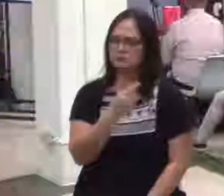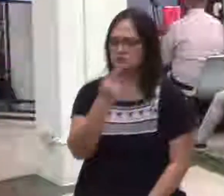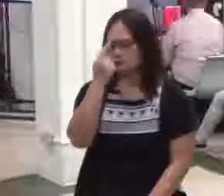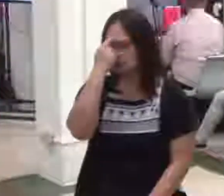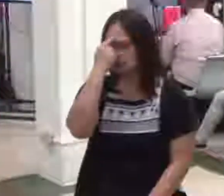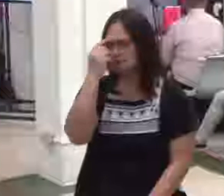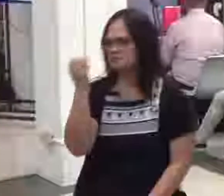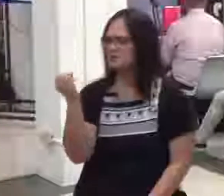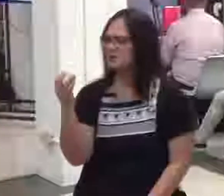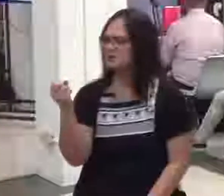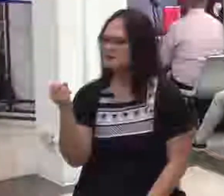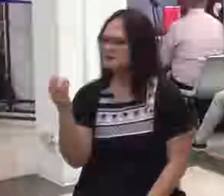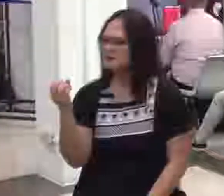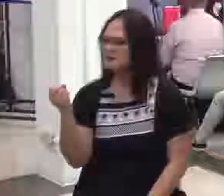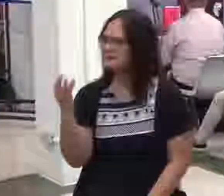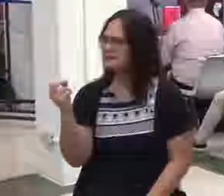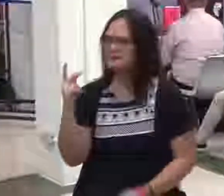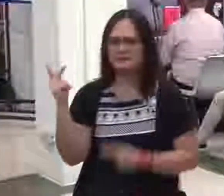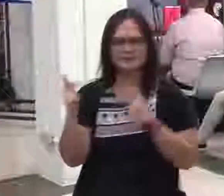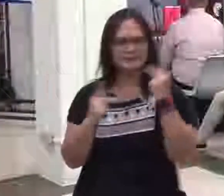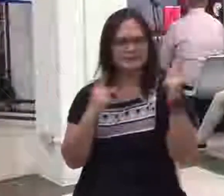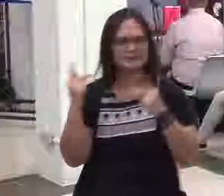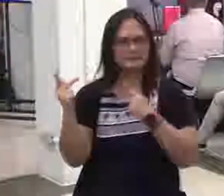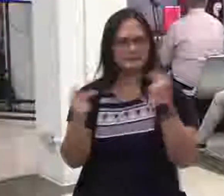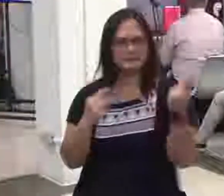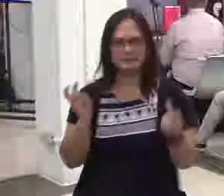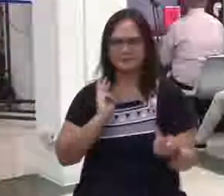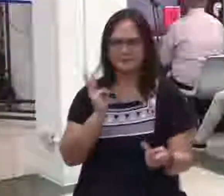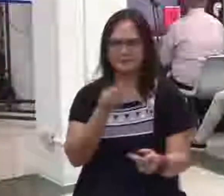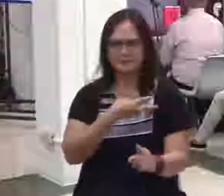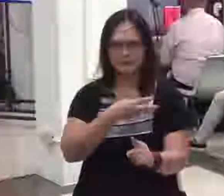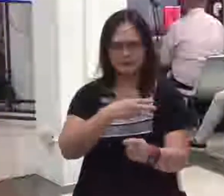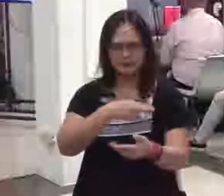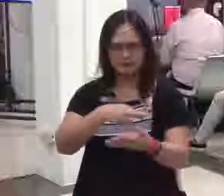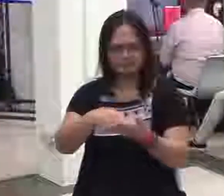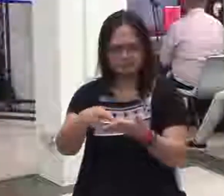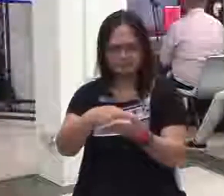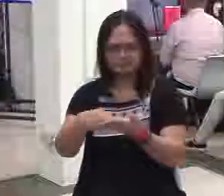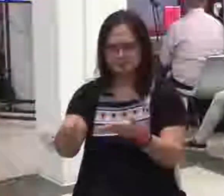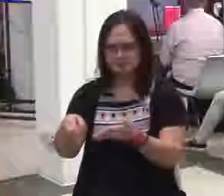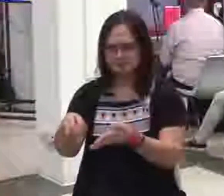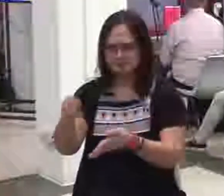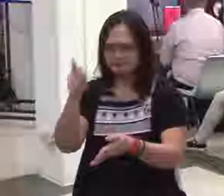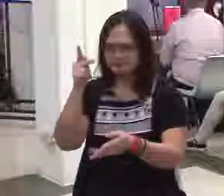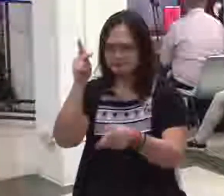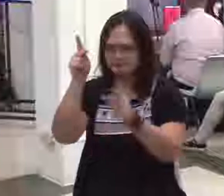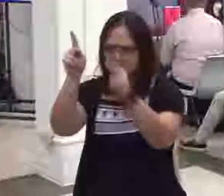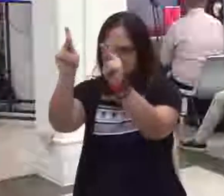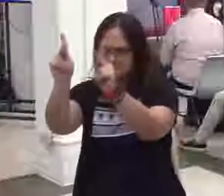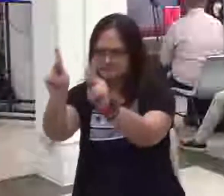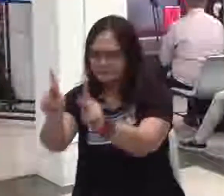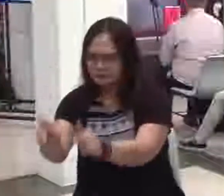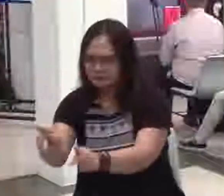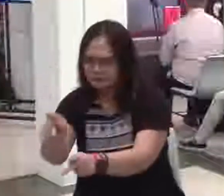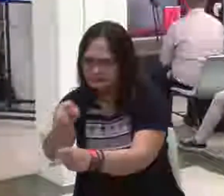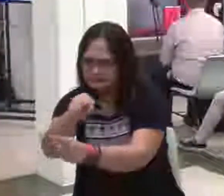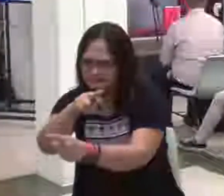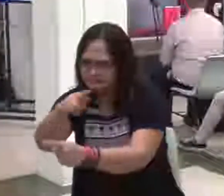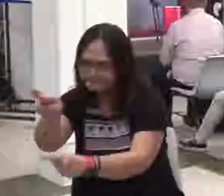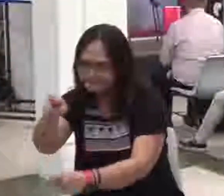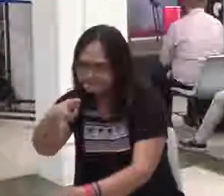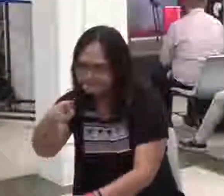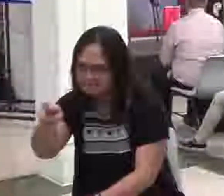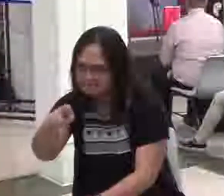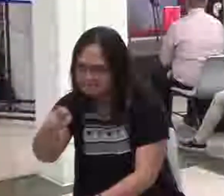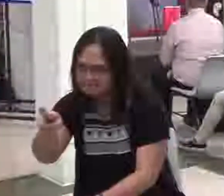Okay? Binabasa natin ang tao sa pamamagitan ng itsura niya. Binabasa natin ang tao sa pamamagitan